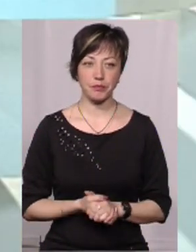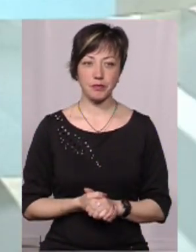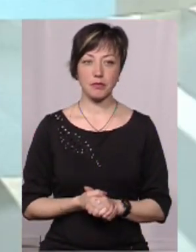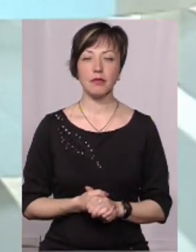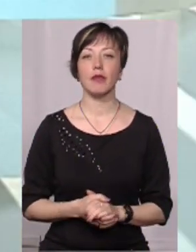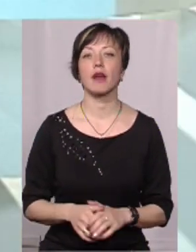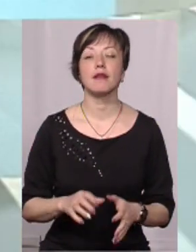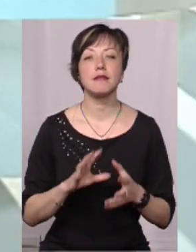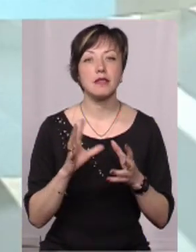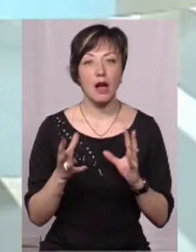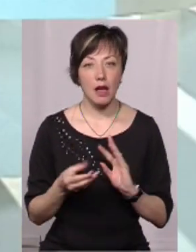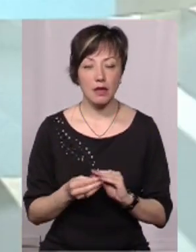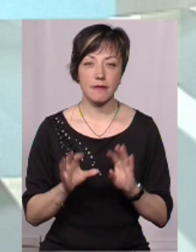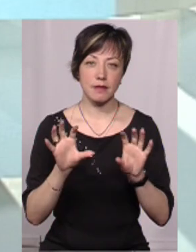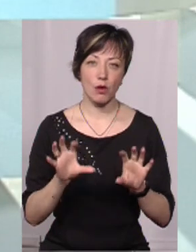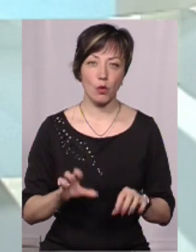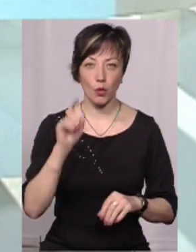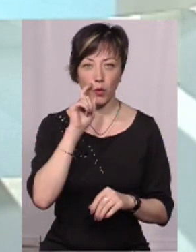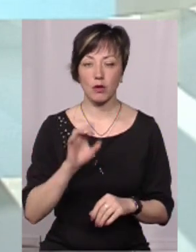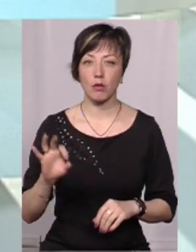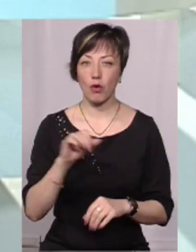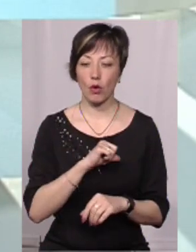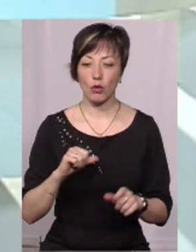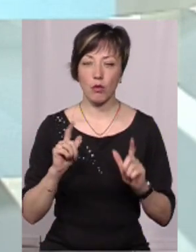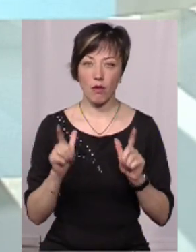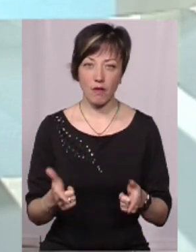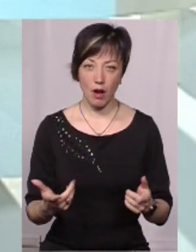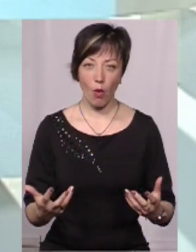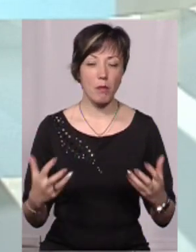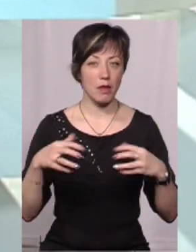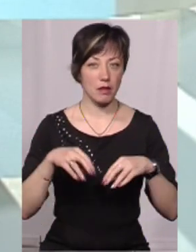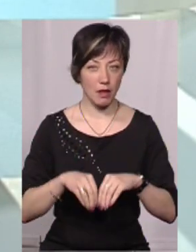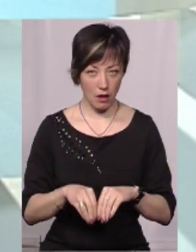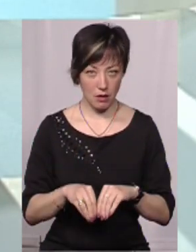Взагалі в законі України про добровільне об'єднання